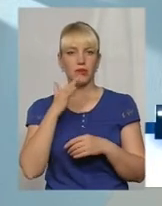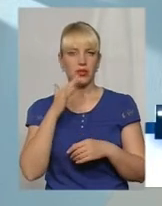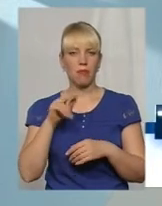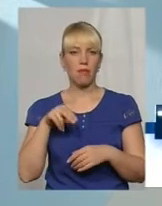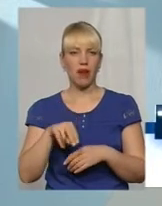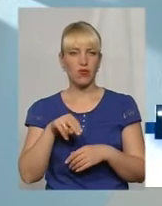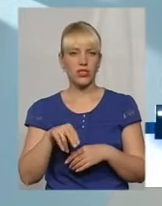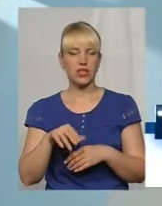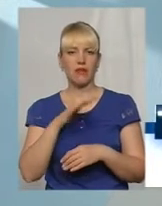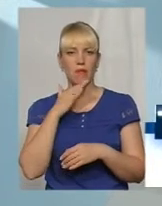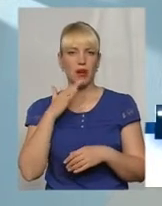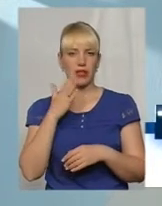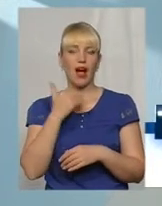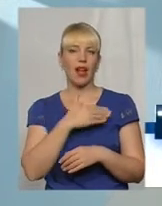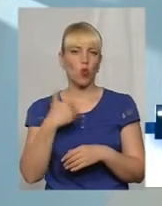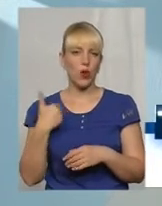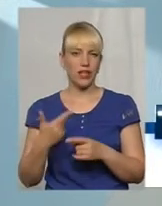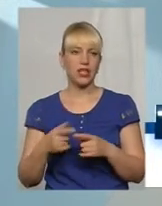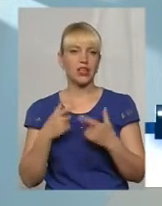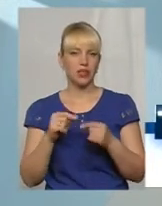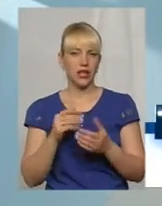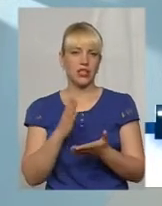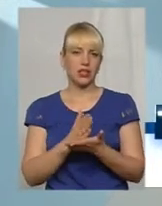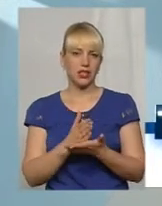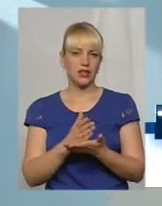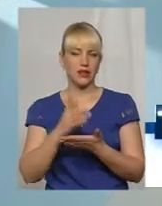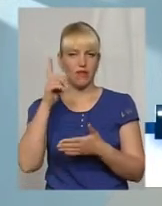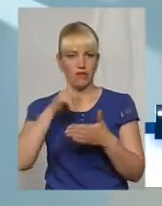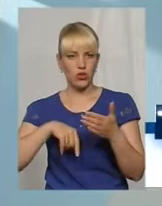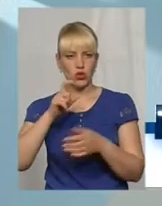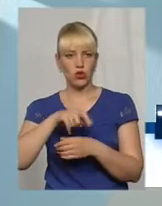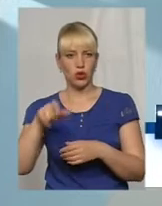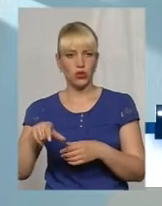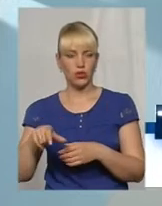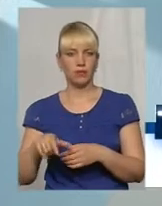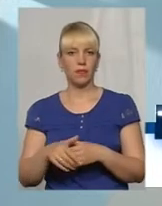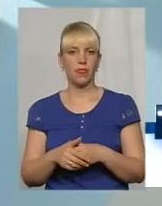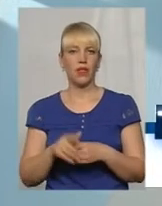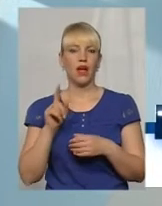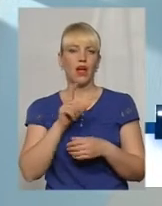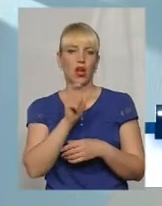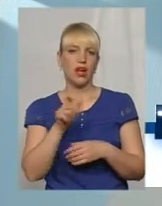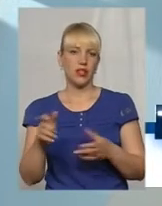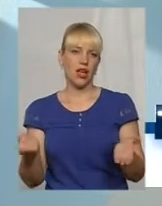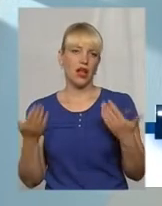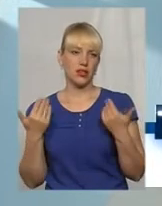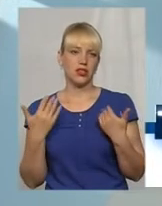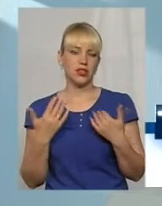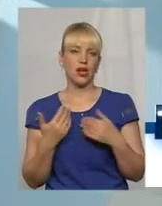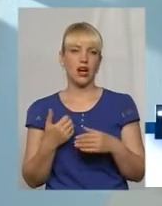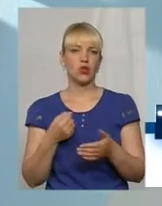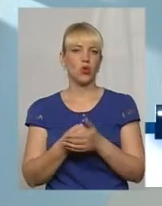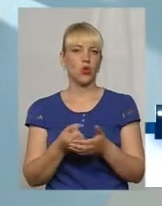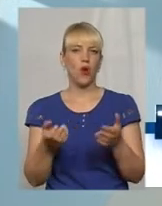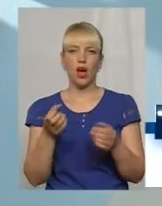православних, і більшіство католиків, ну, котрі також в нашій країні присутні, поляків, вони віддіхають в це время, і, скажімо так, до